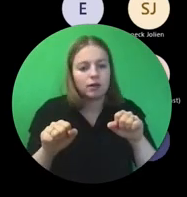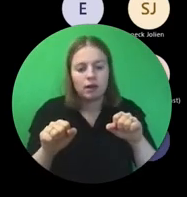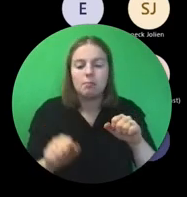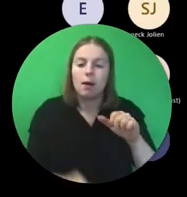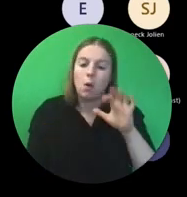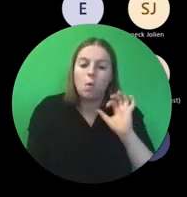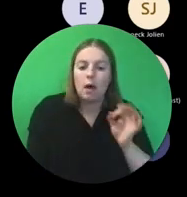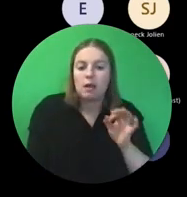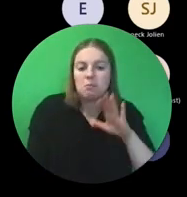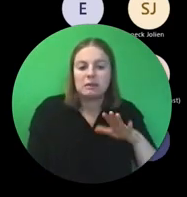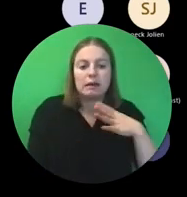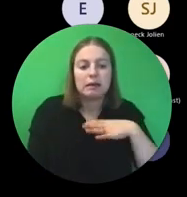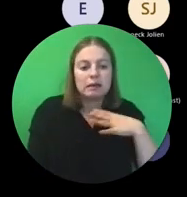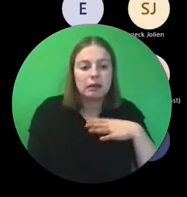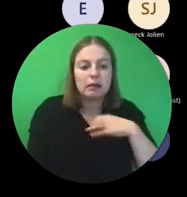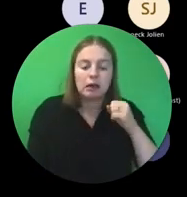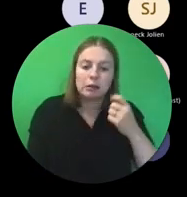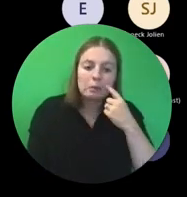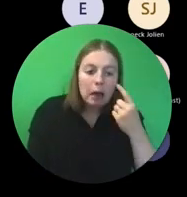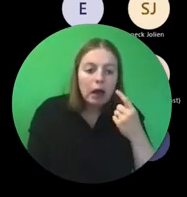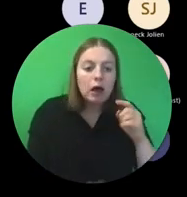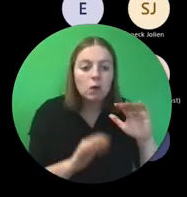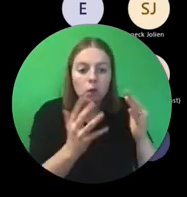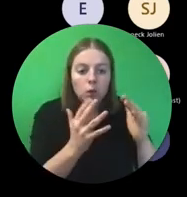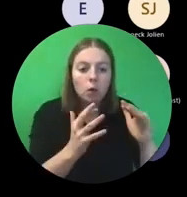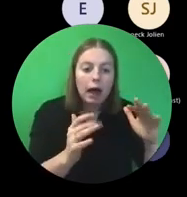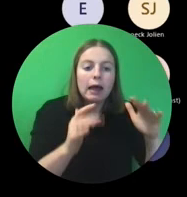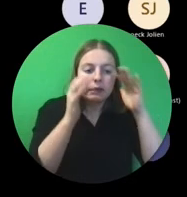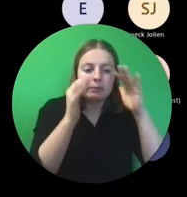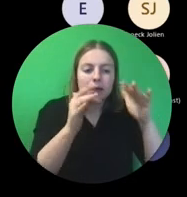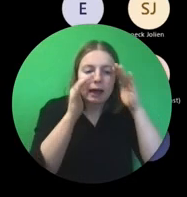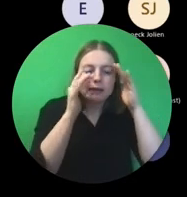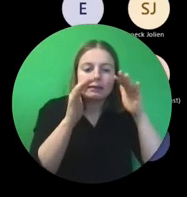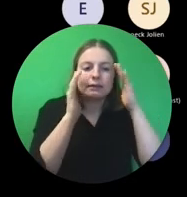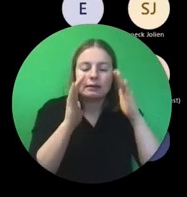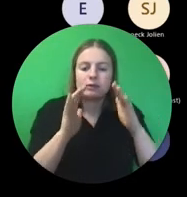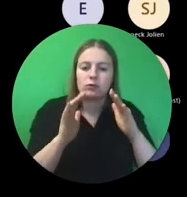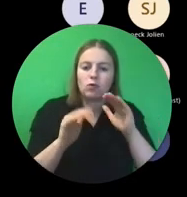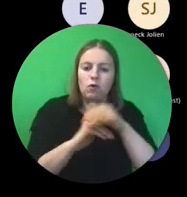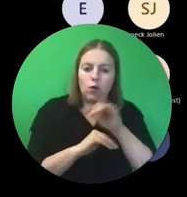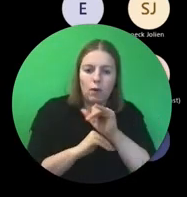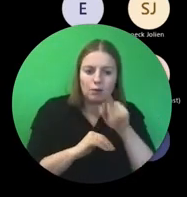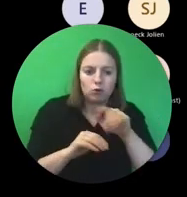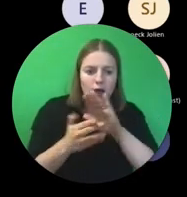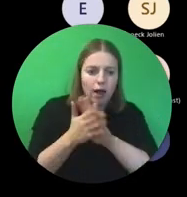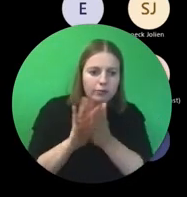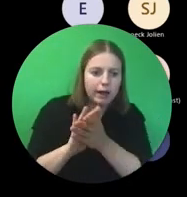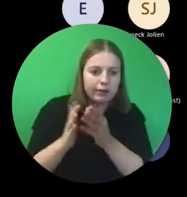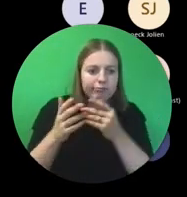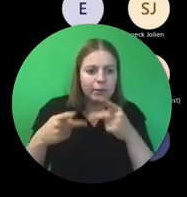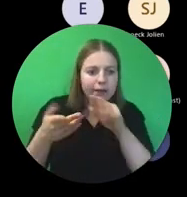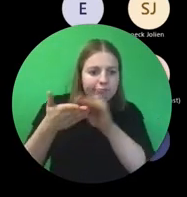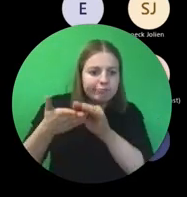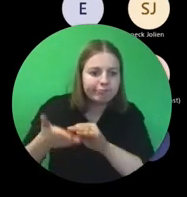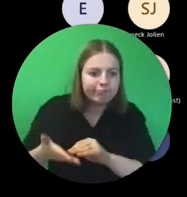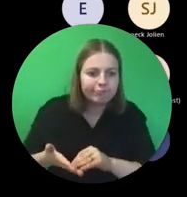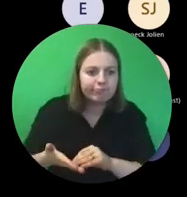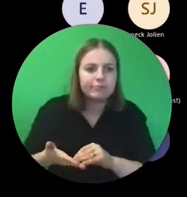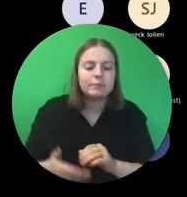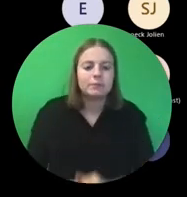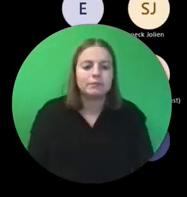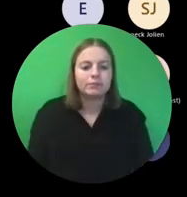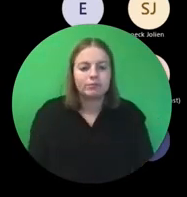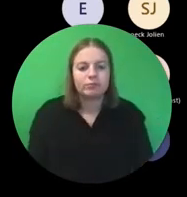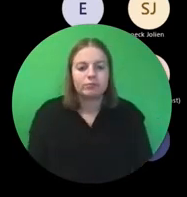waar je misschien eens kan er kijken om inspiratie op te doen. Waar je allemaal afspraken over zou kunnen maken. Het is ook één dat